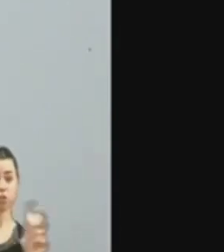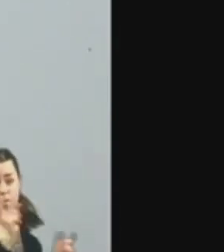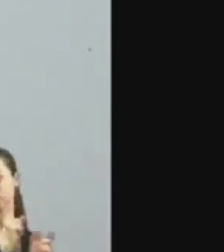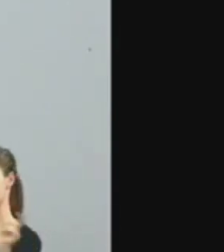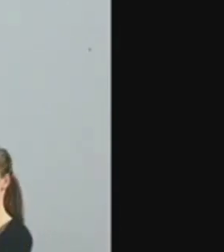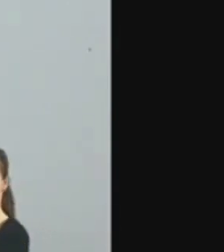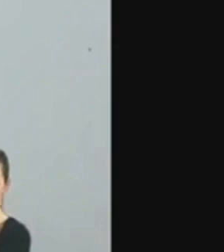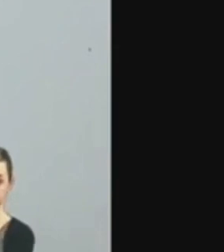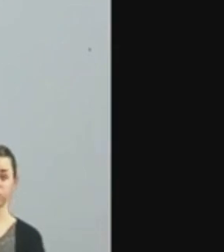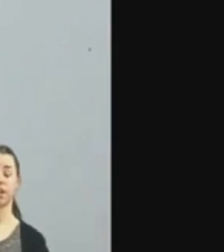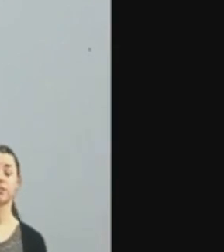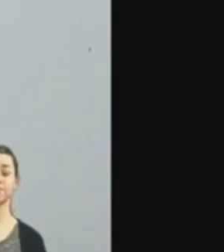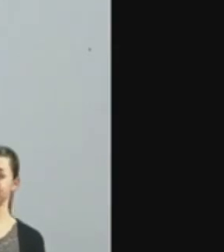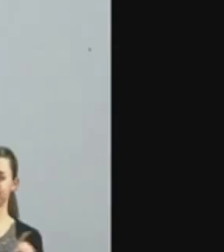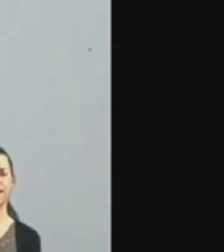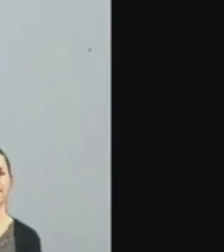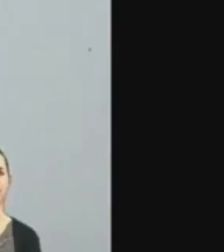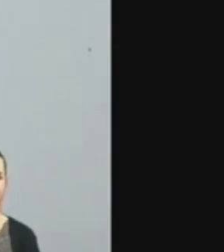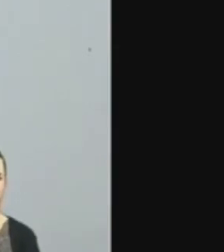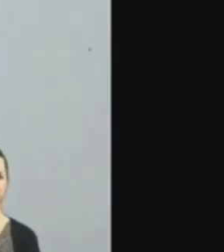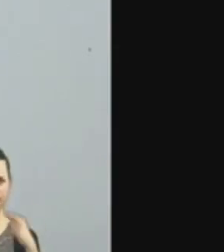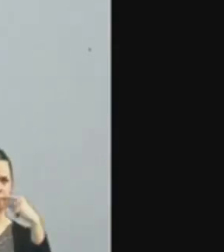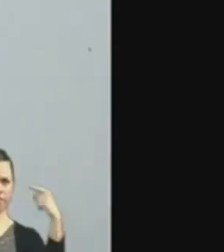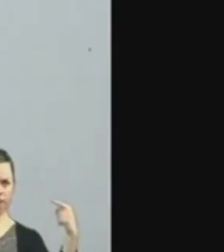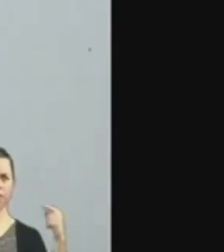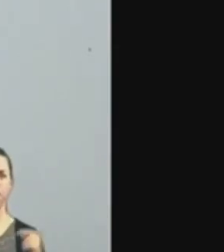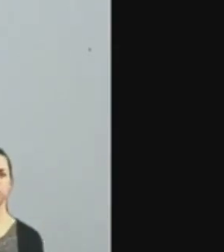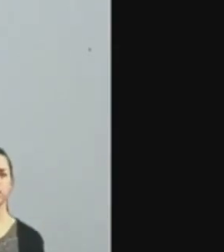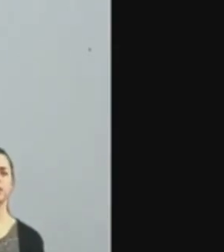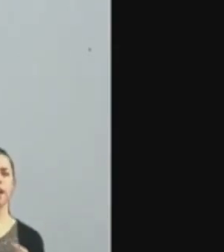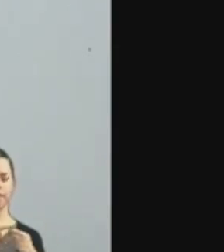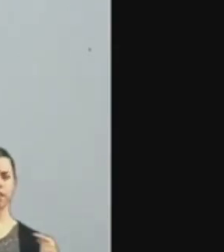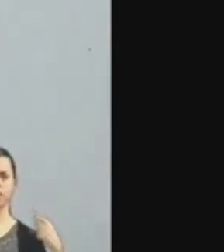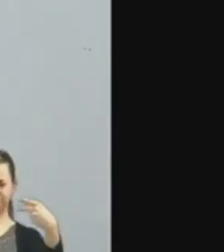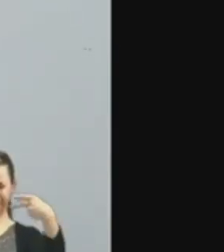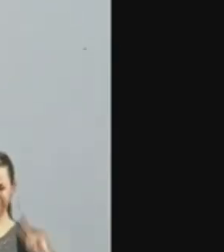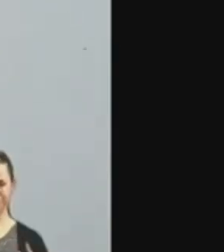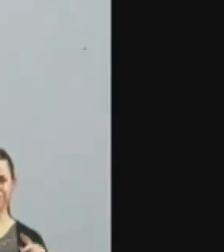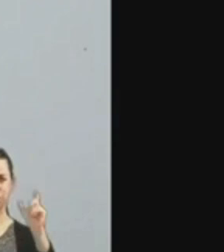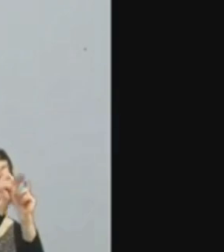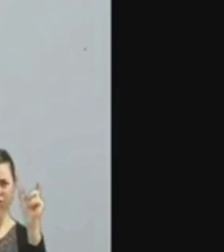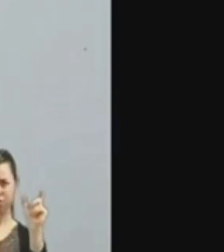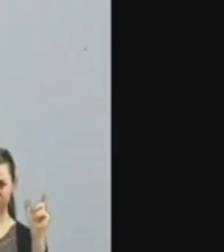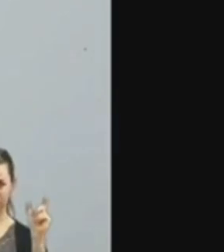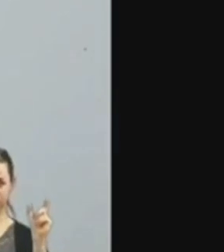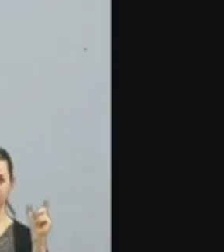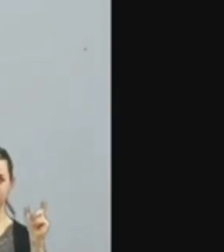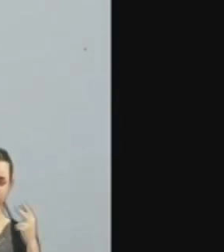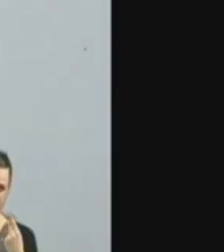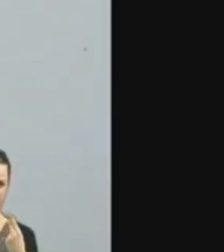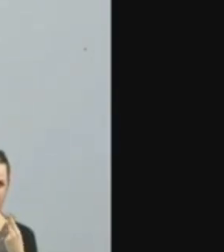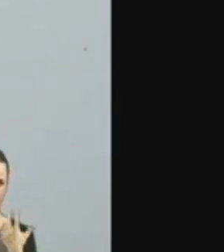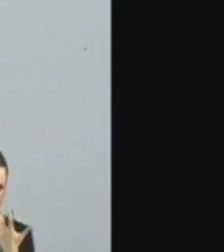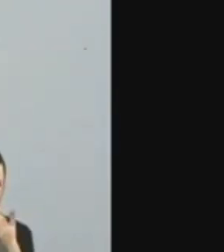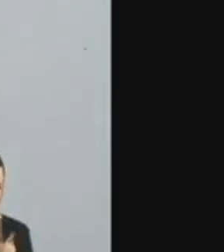slovo od slova ji přivedete do češtiny. Taky to nebude dávat žádný smysl. No, a jako slovo se dělí na